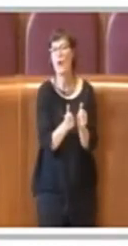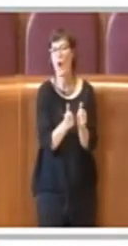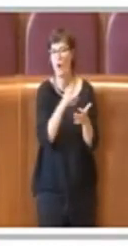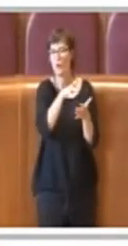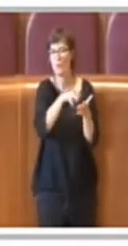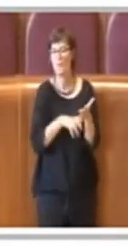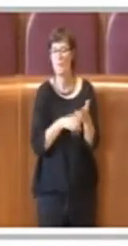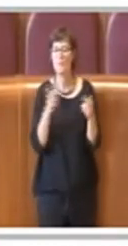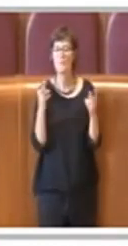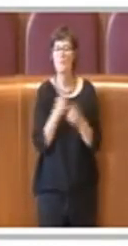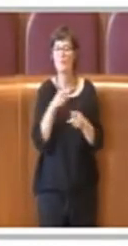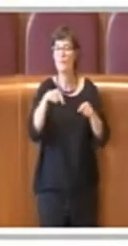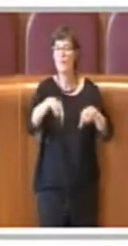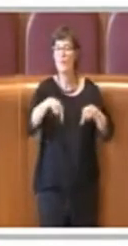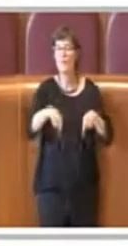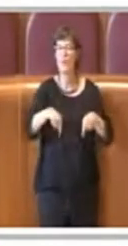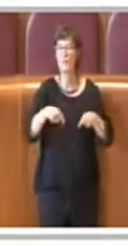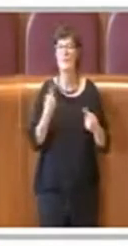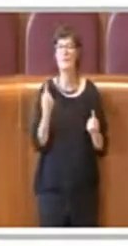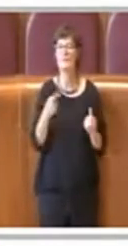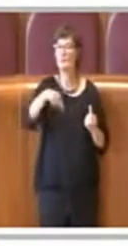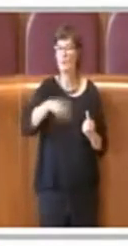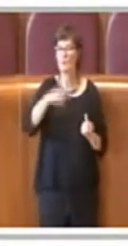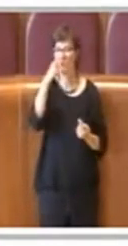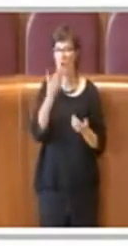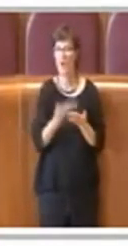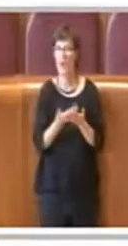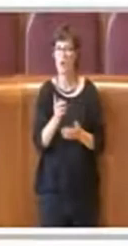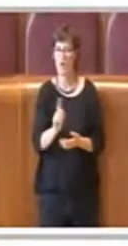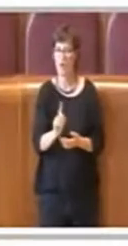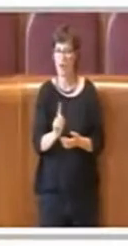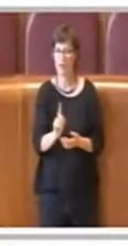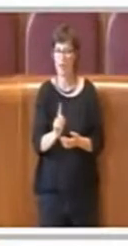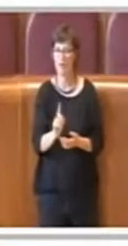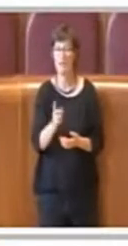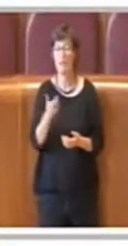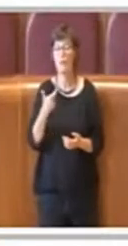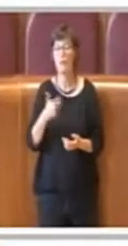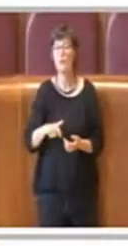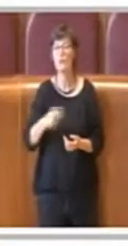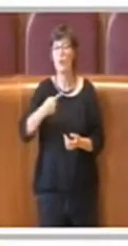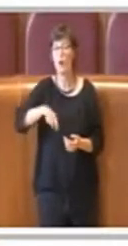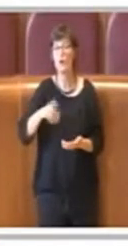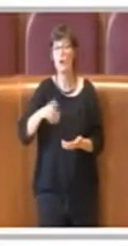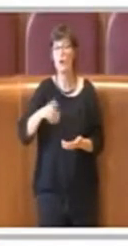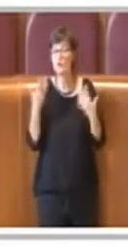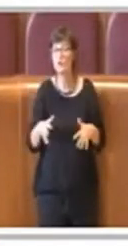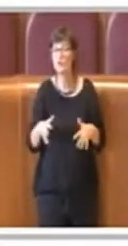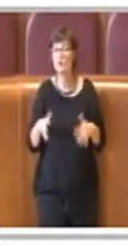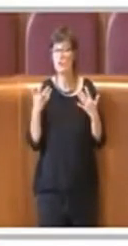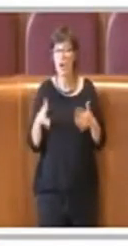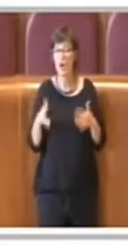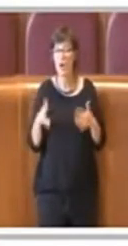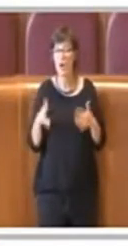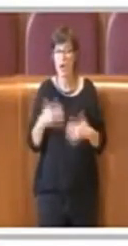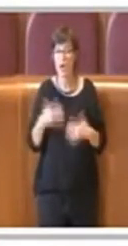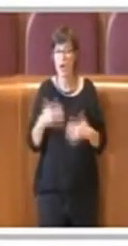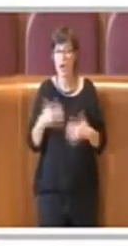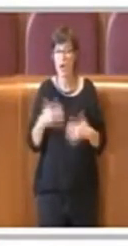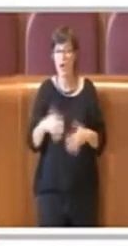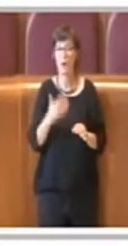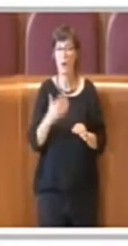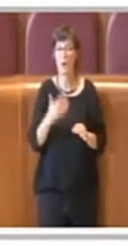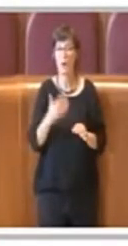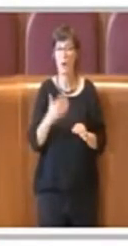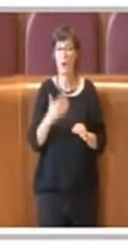il luogo dove noi dovevamo garantire questa forza, lo abbiamo fatto attraverso una delibera, quindi